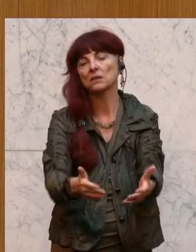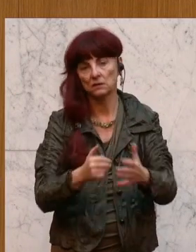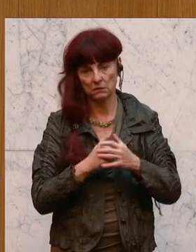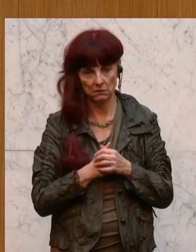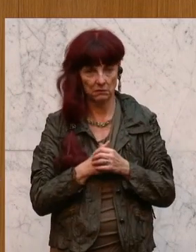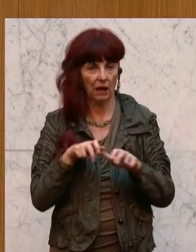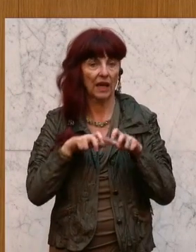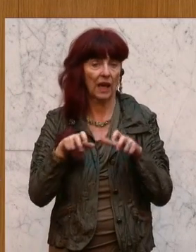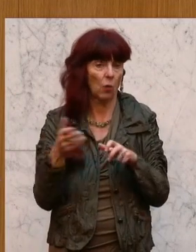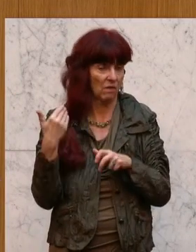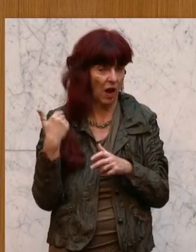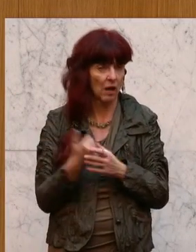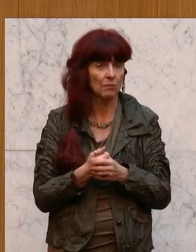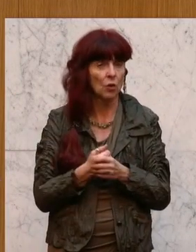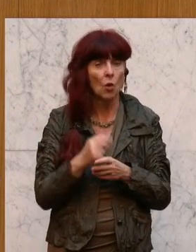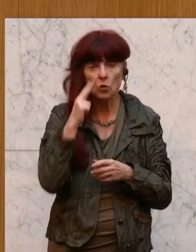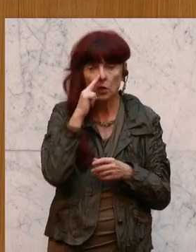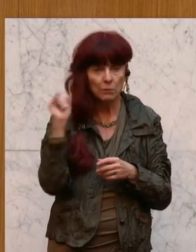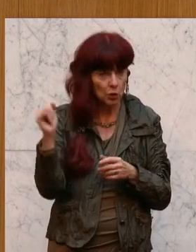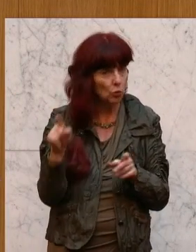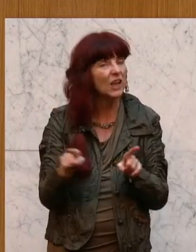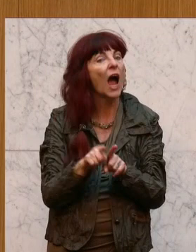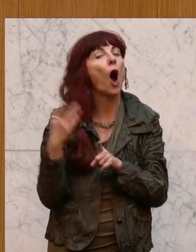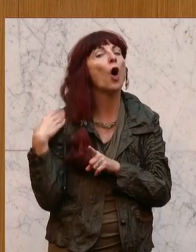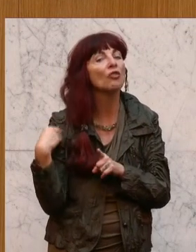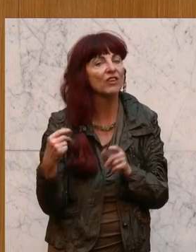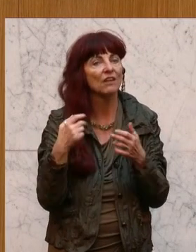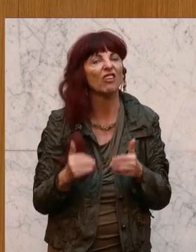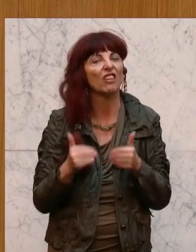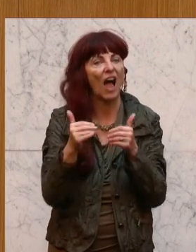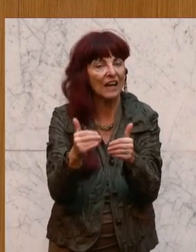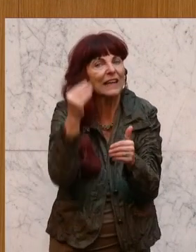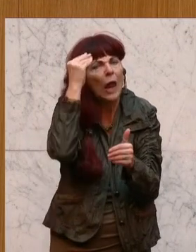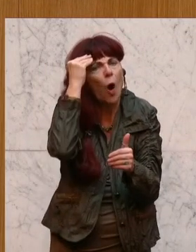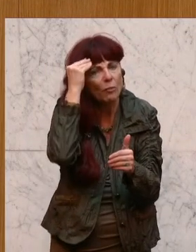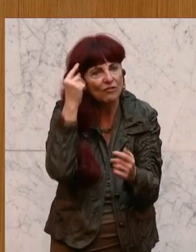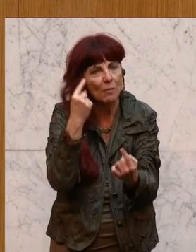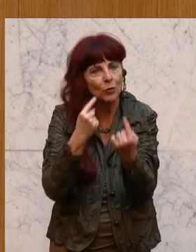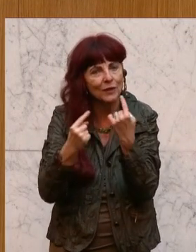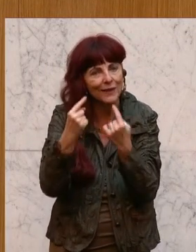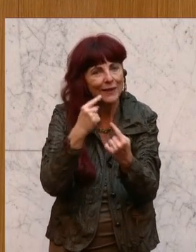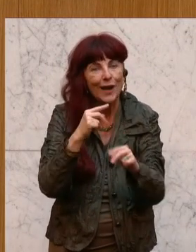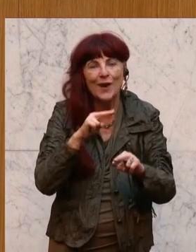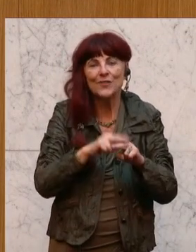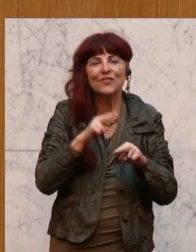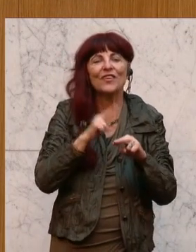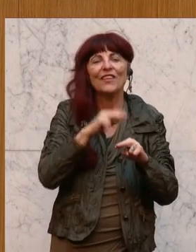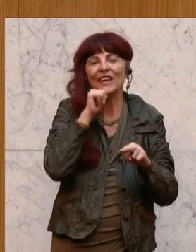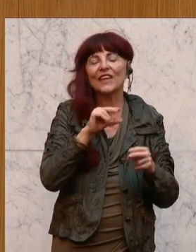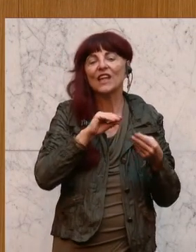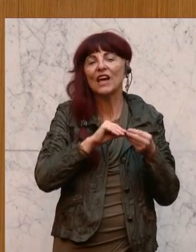Ja, und im Juni wäre dieser Antrag vermutlich auch wieder vertagt worden, wäre da nicht eine